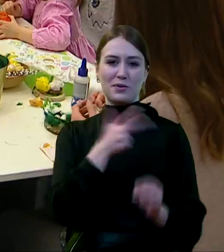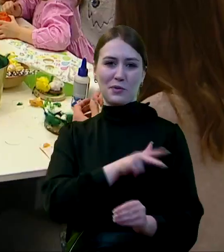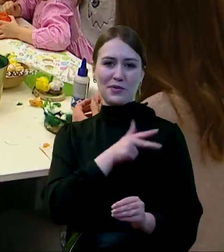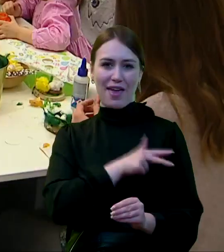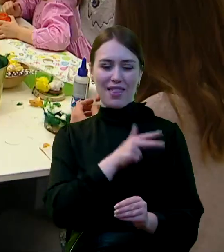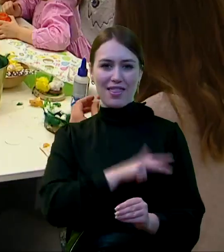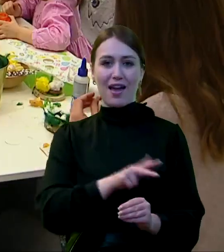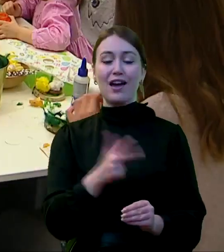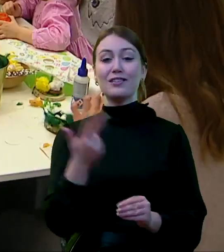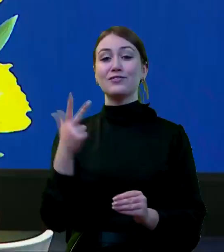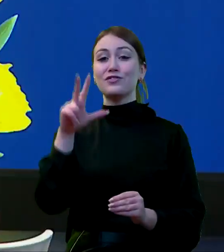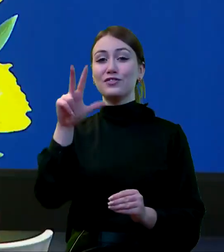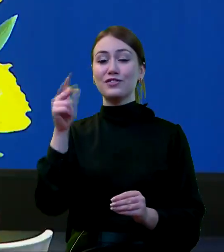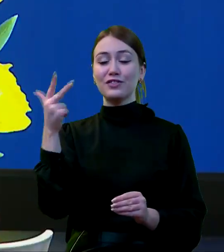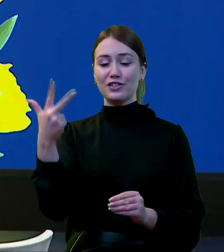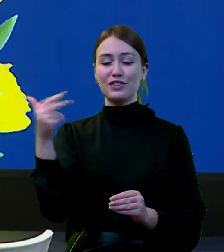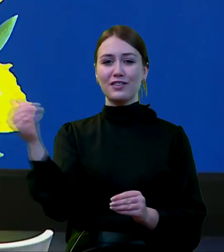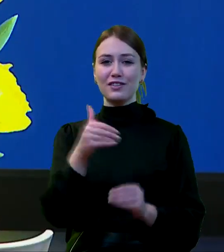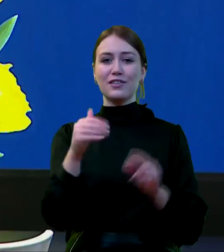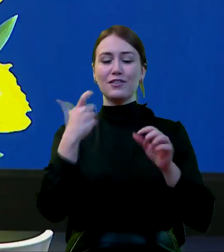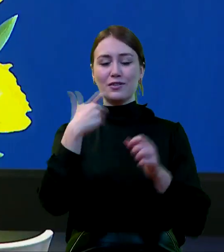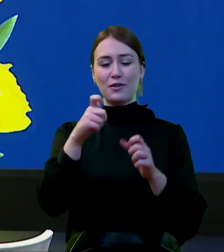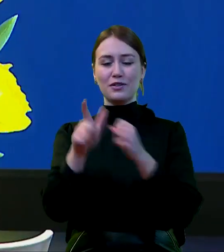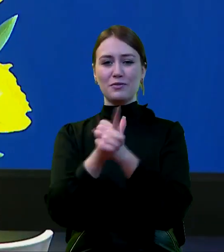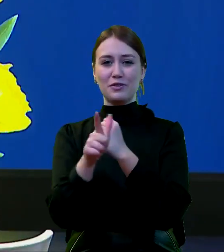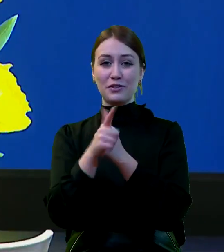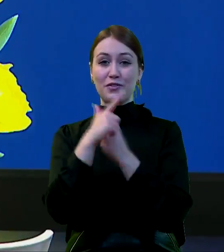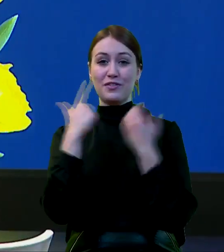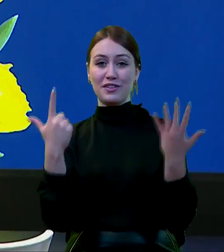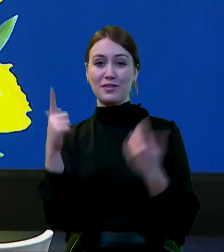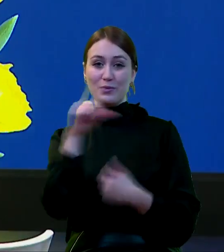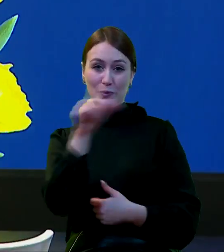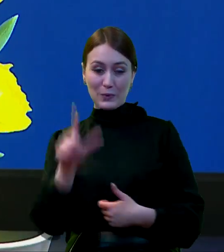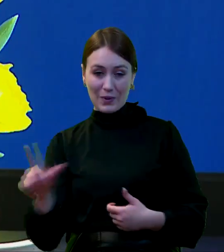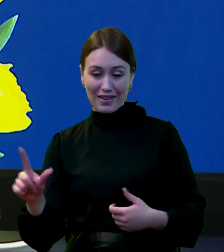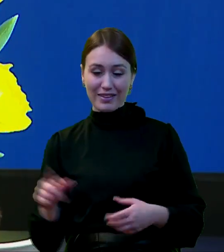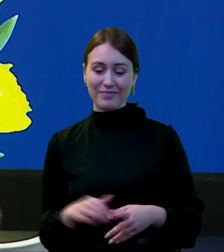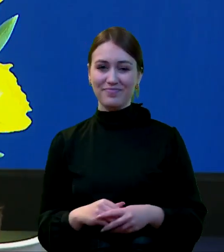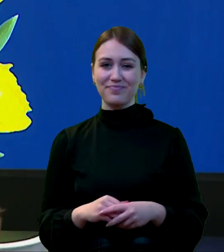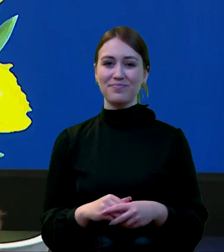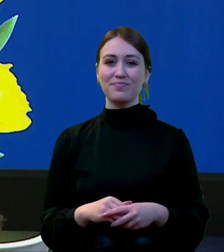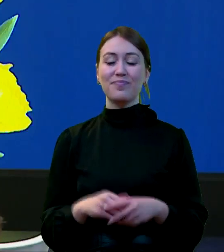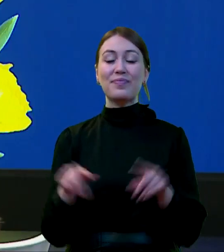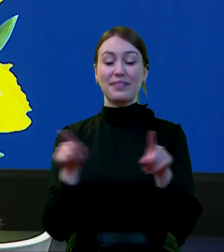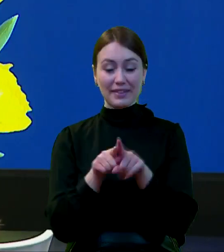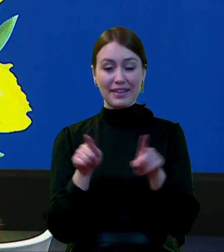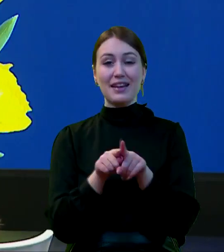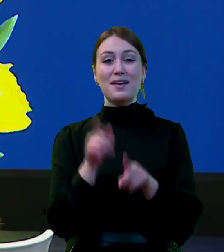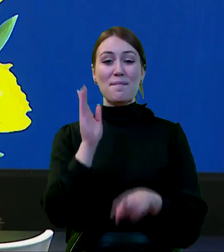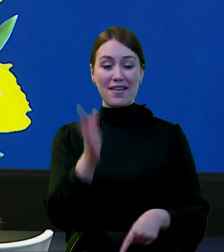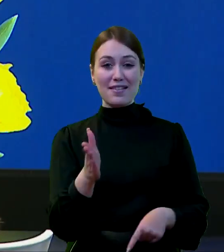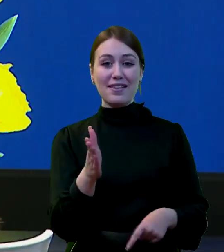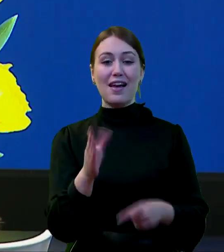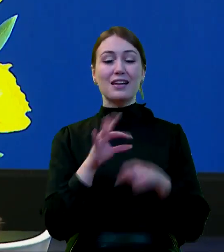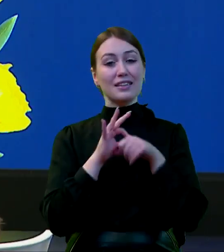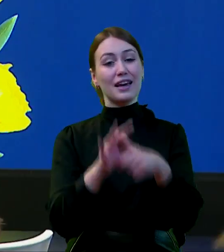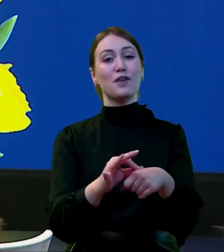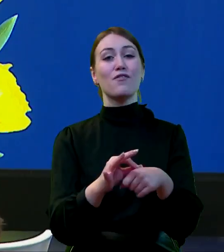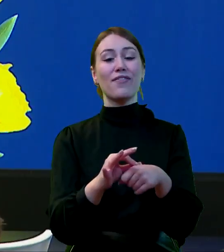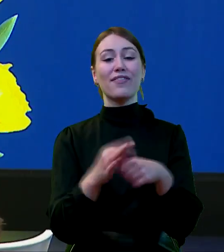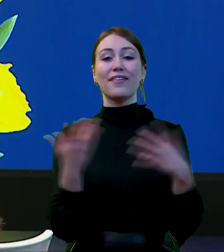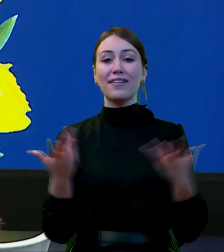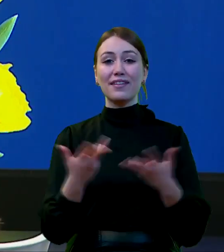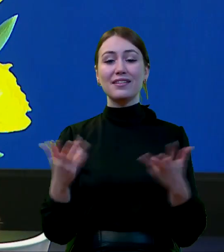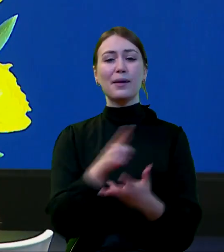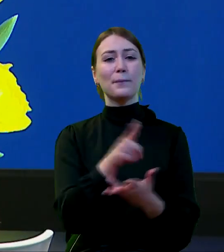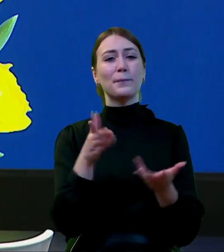3177 złotych i będzie kierowane tam,